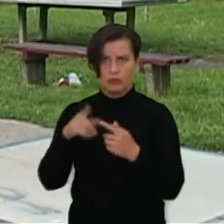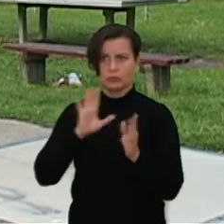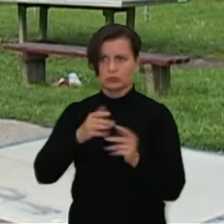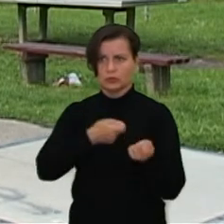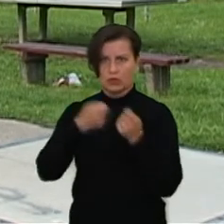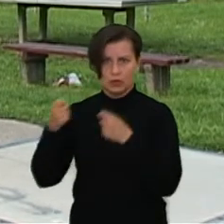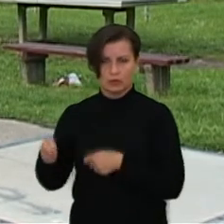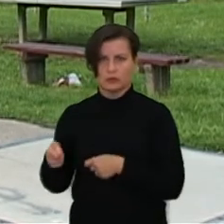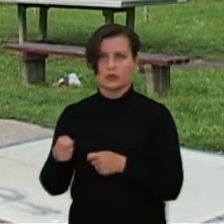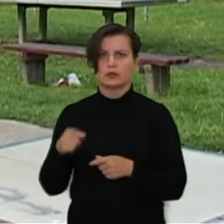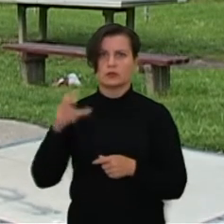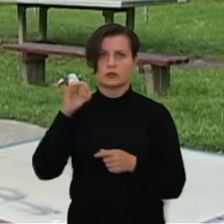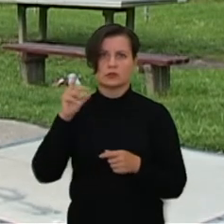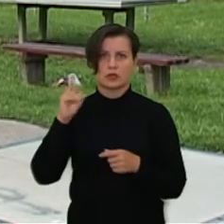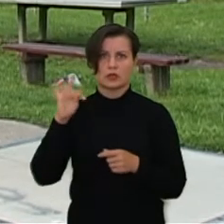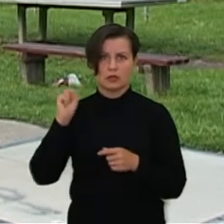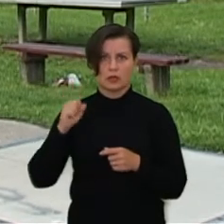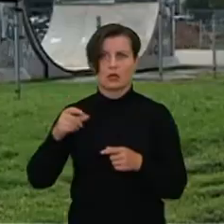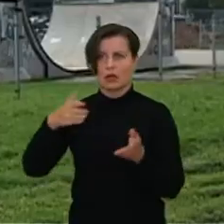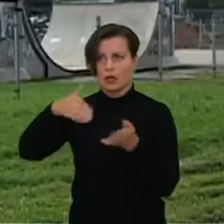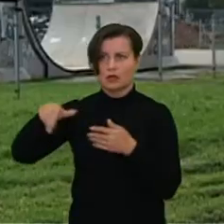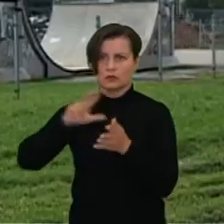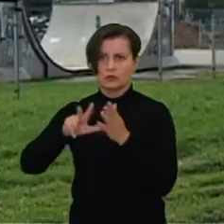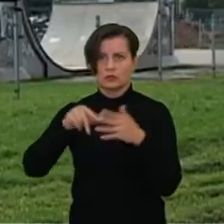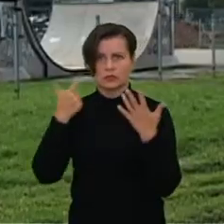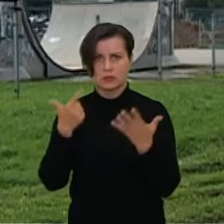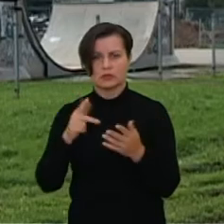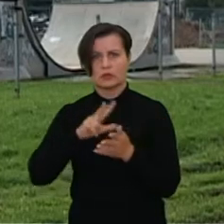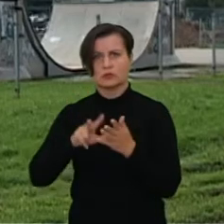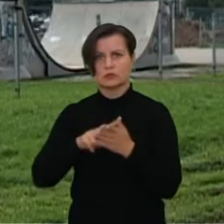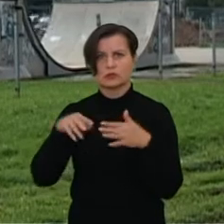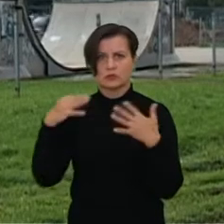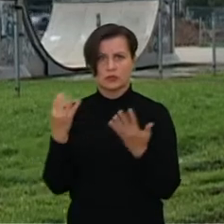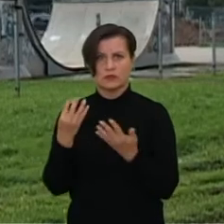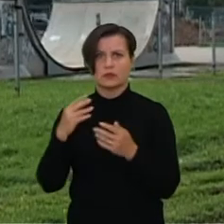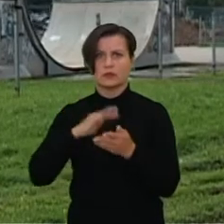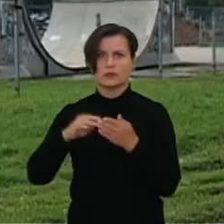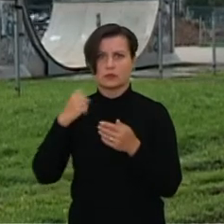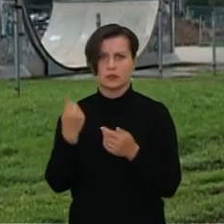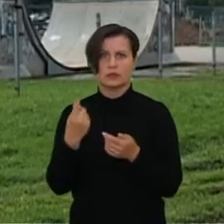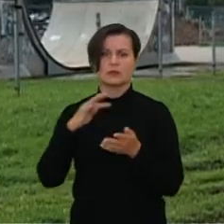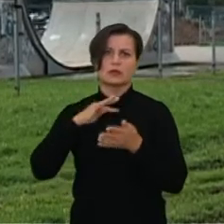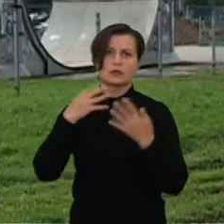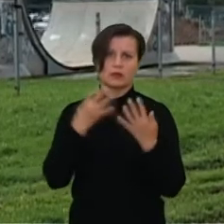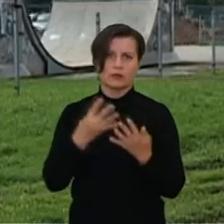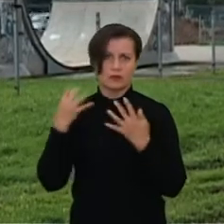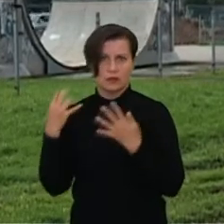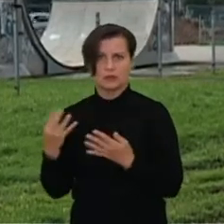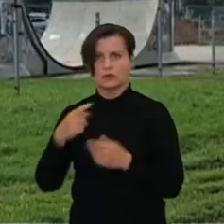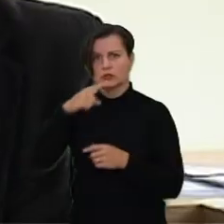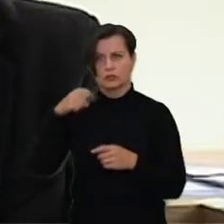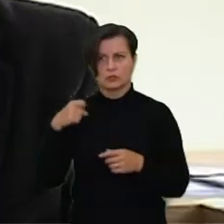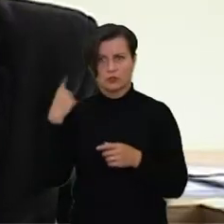namų įsirenks, kadangi toj pusėj šitos gatvės 87, 89, 91, 99,